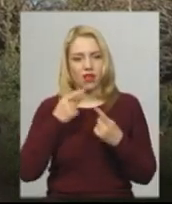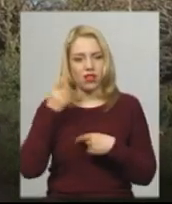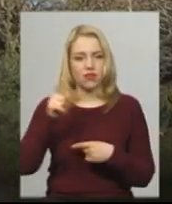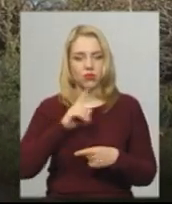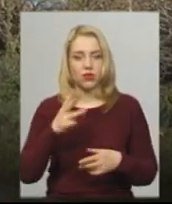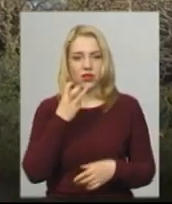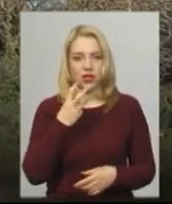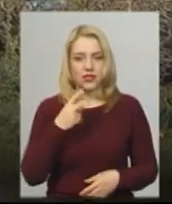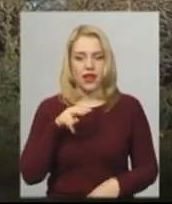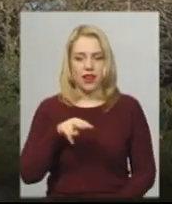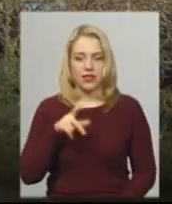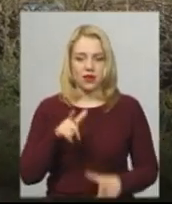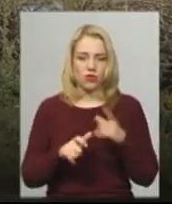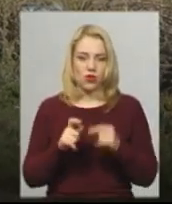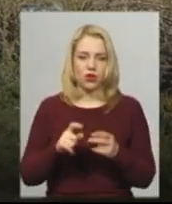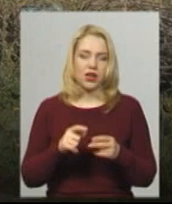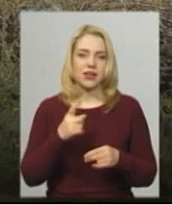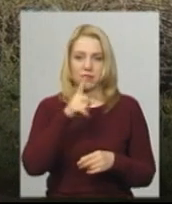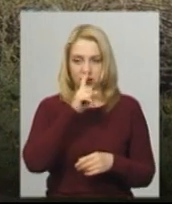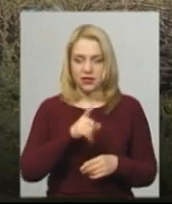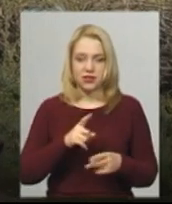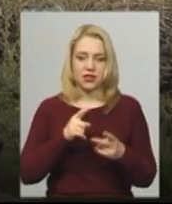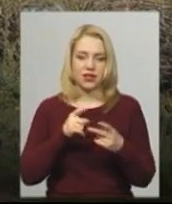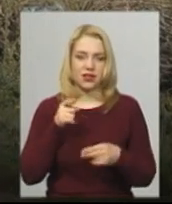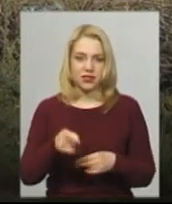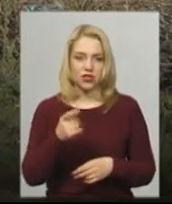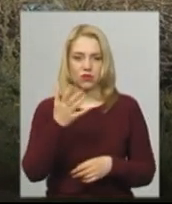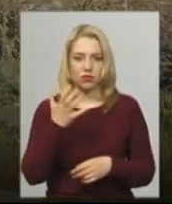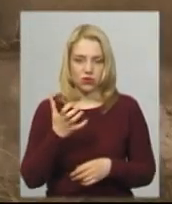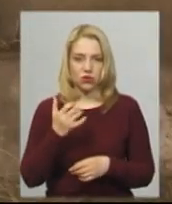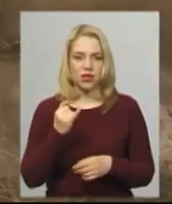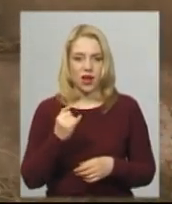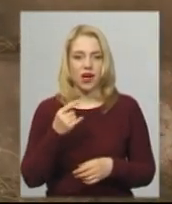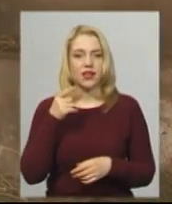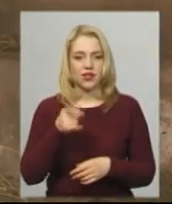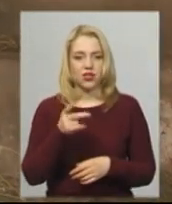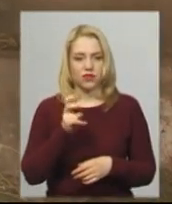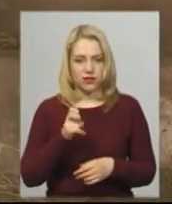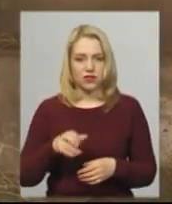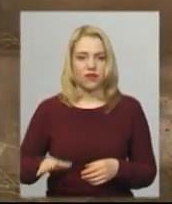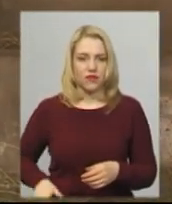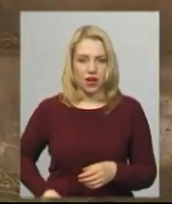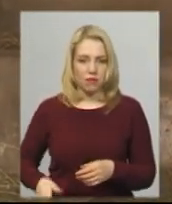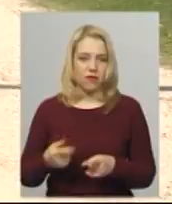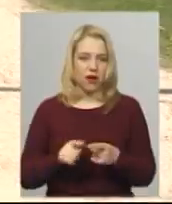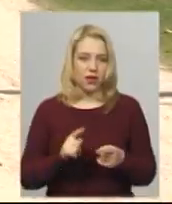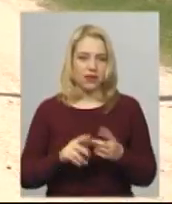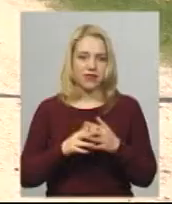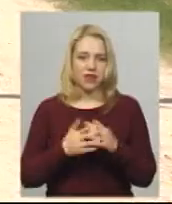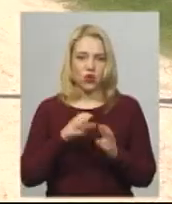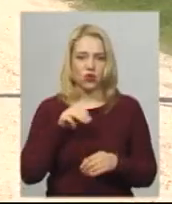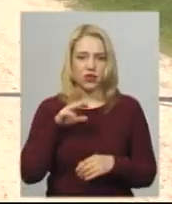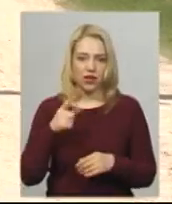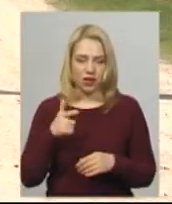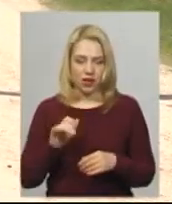молока ти здав за місяць, півтори тисячі отримав, то 1200 ти вложив у корма. У селах Солопковецької ОТГ молочний стадо в приватних